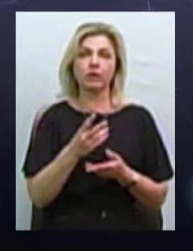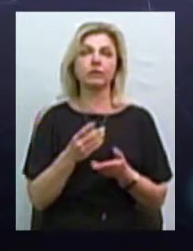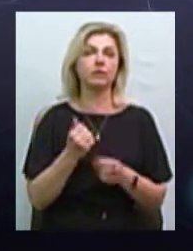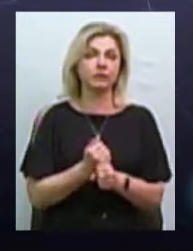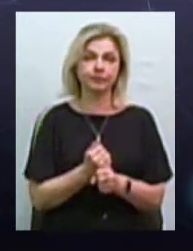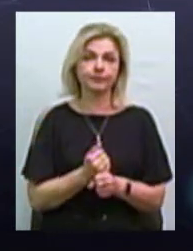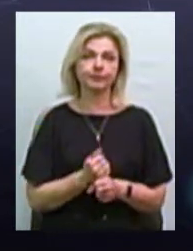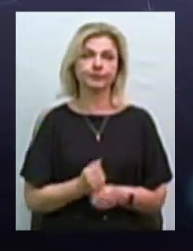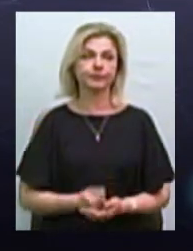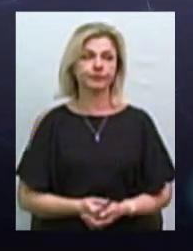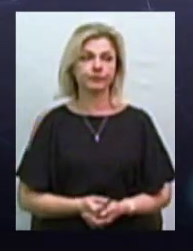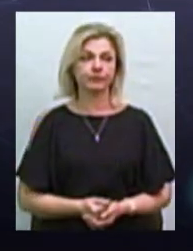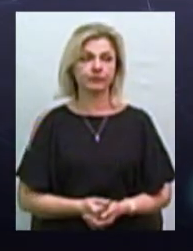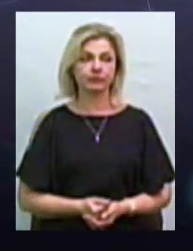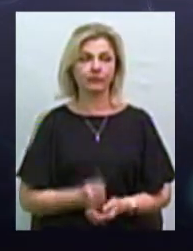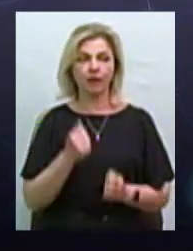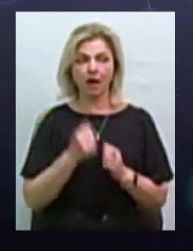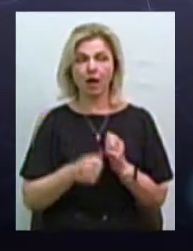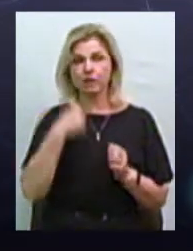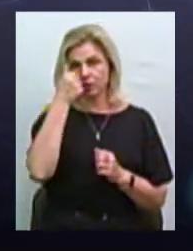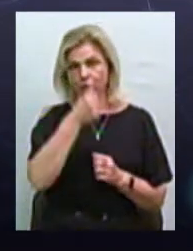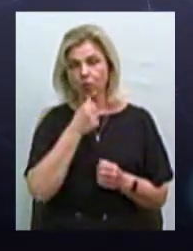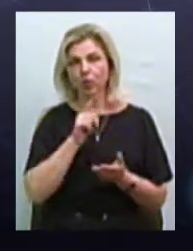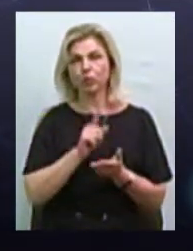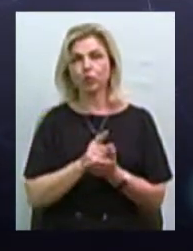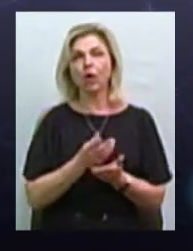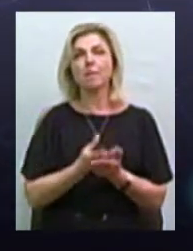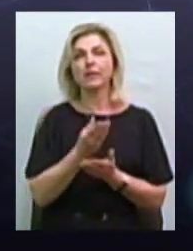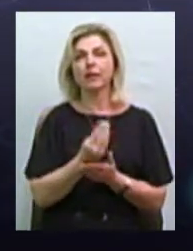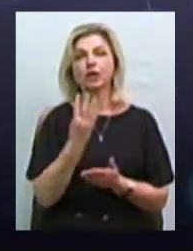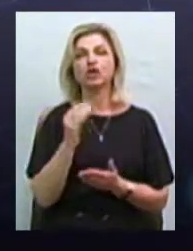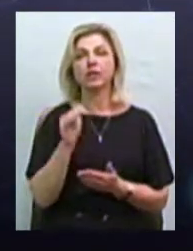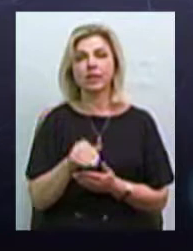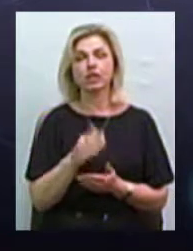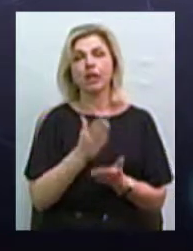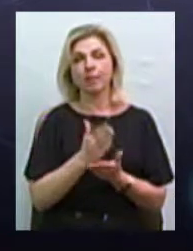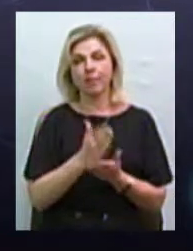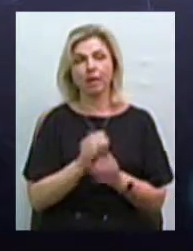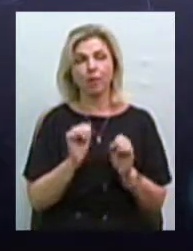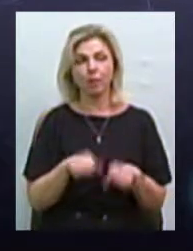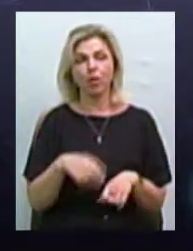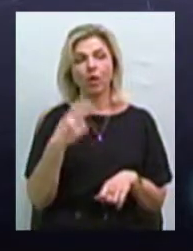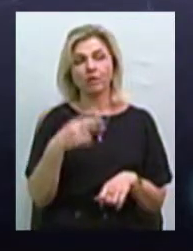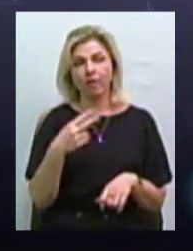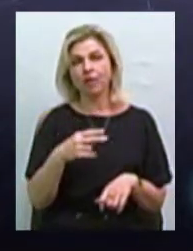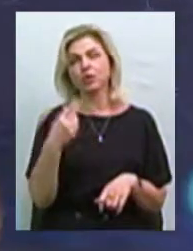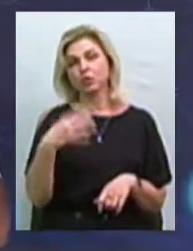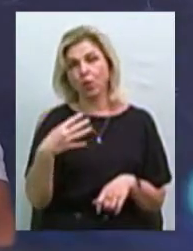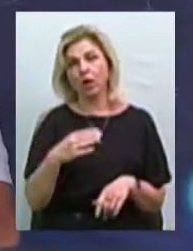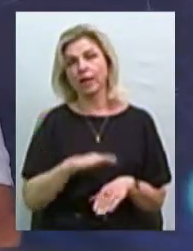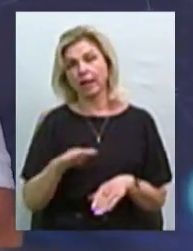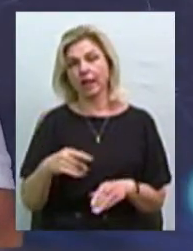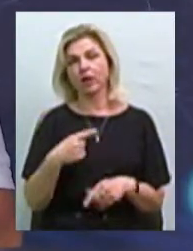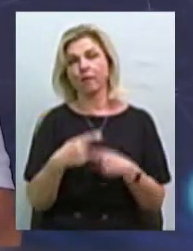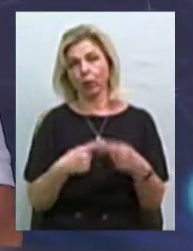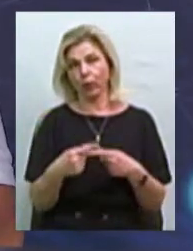Тут все. Ти ти кожен рік по 4 тисячі ти маєш, можеш 20, 40, діти, внуки. А ти получиш